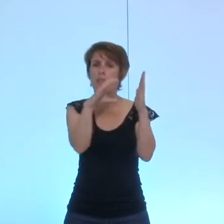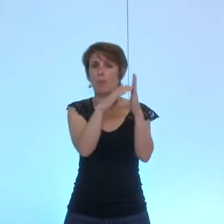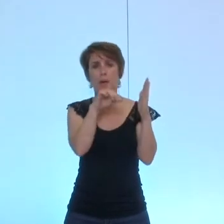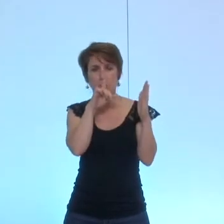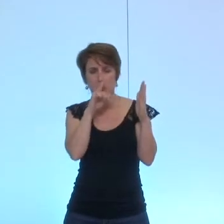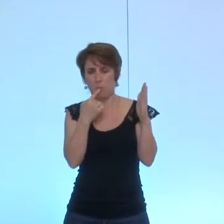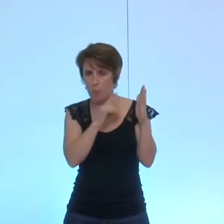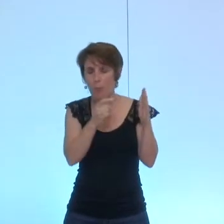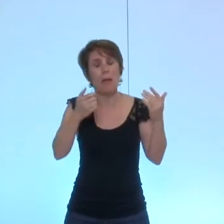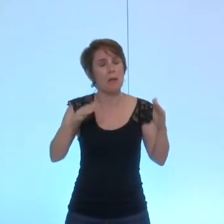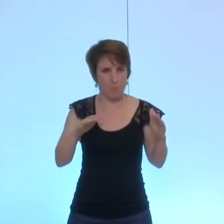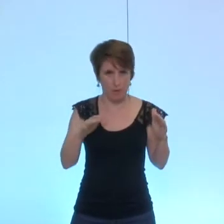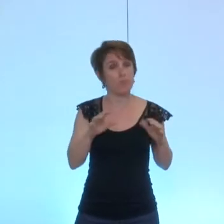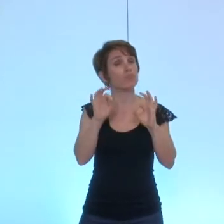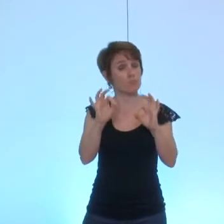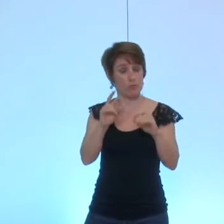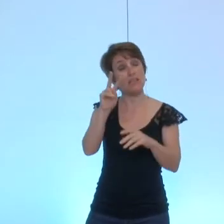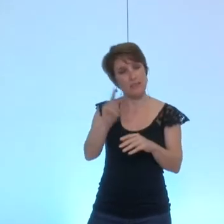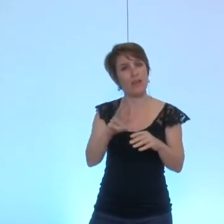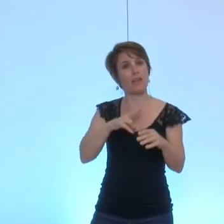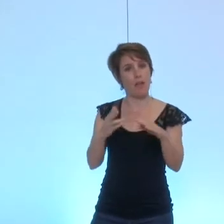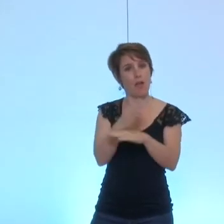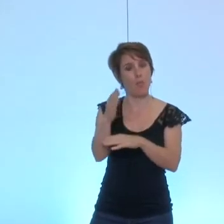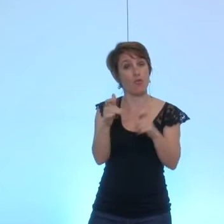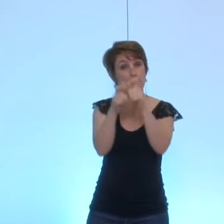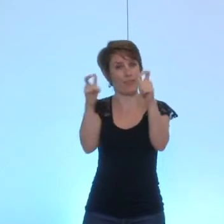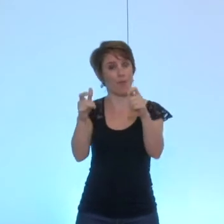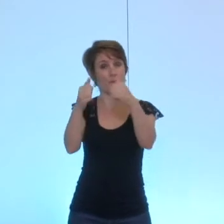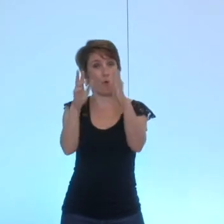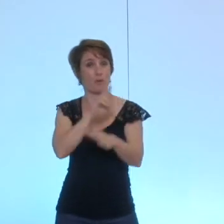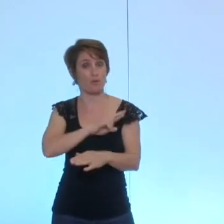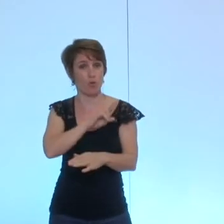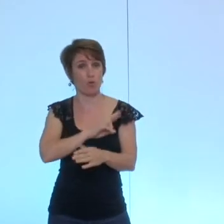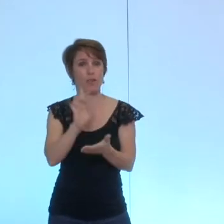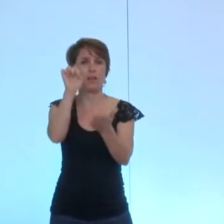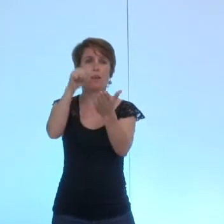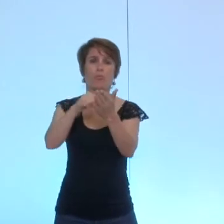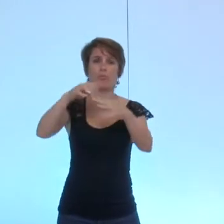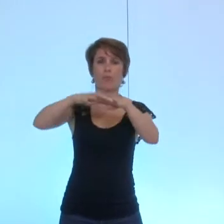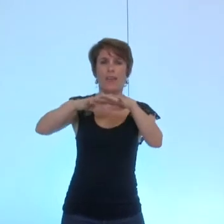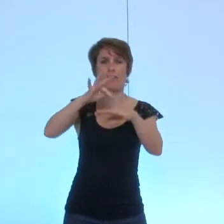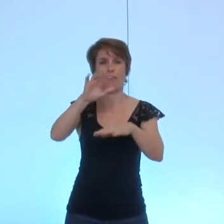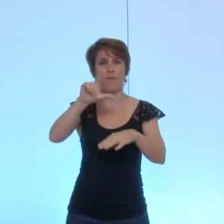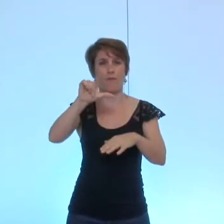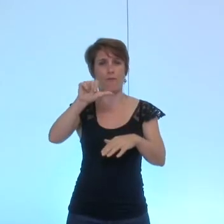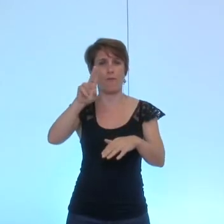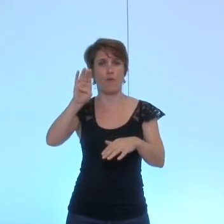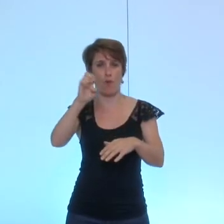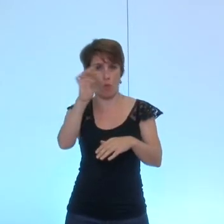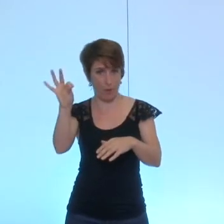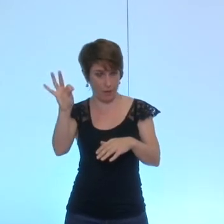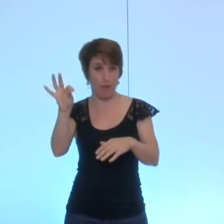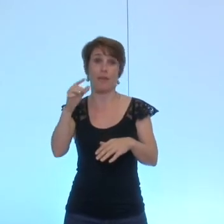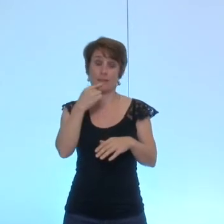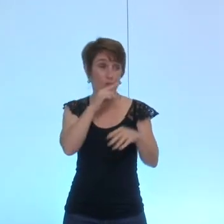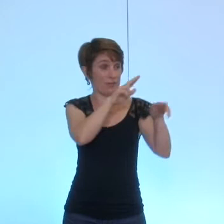d'établissement d'EHPAD sur la ZAC Flaubert et que ce projet comprend bien les lits de l'EHPAD